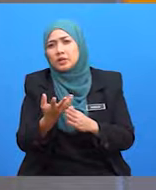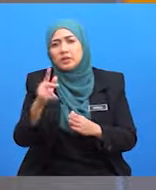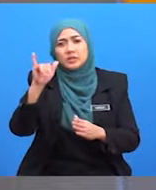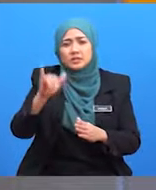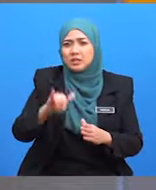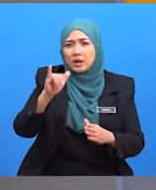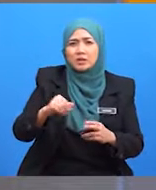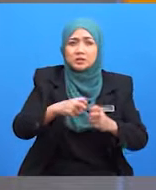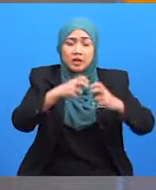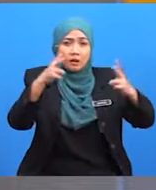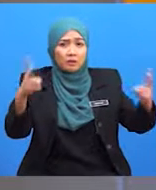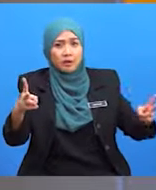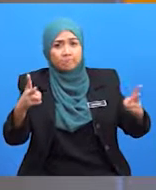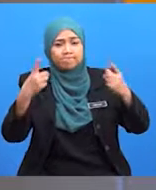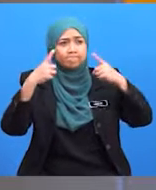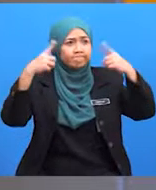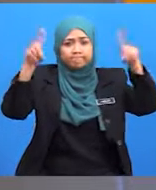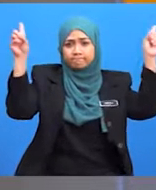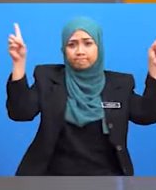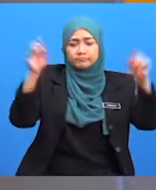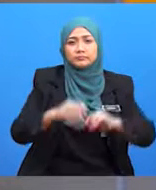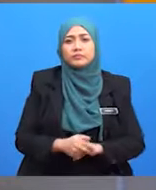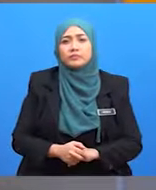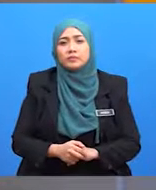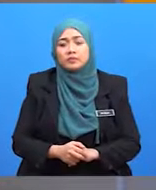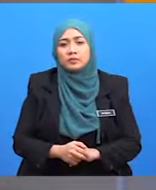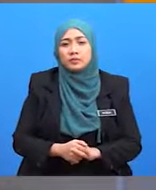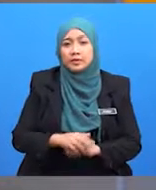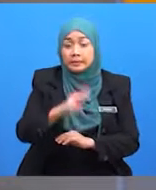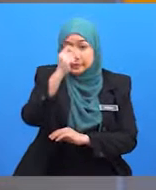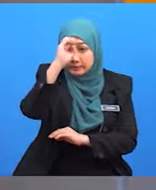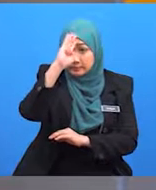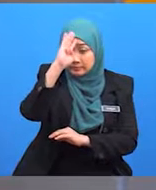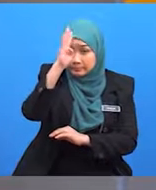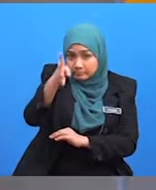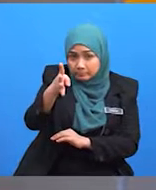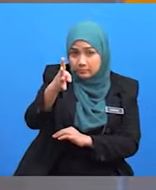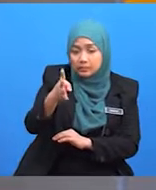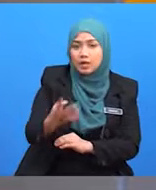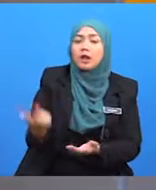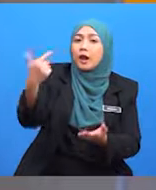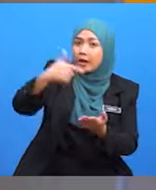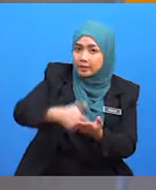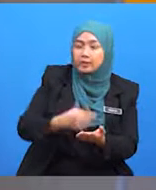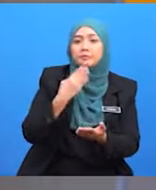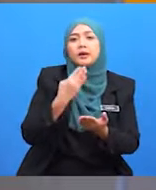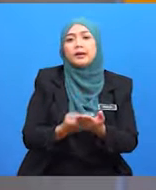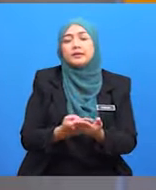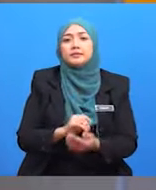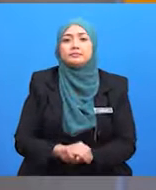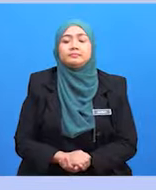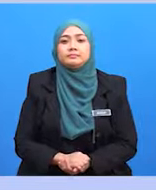dilupakan pada pandangan pertama. Semakin kreatif anda di peringkat ini, semakin baik logo akhir anda.